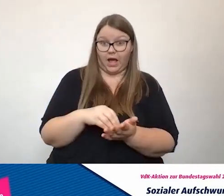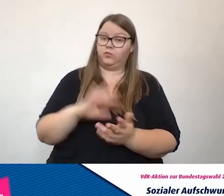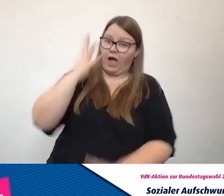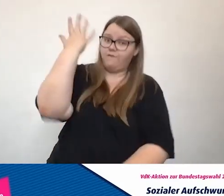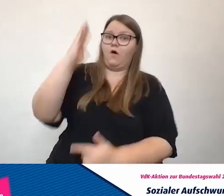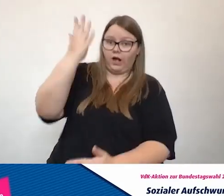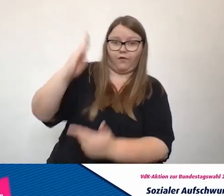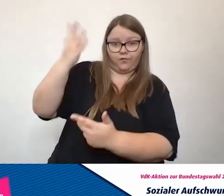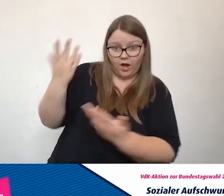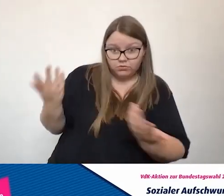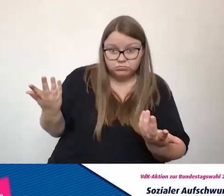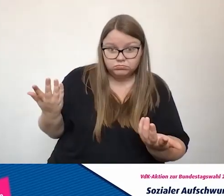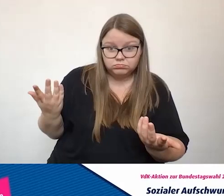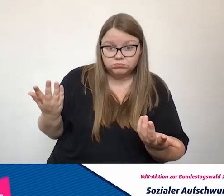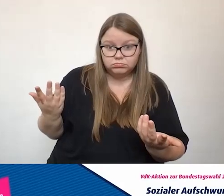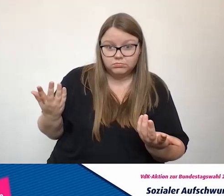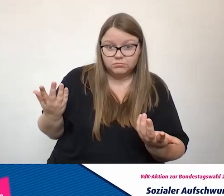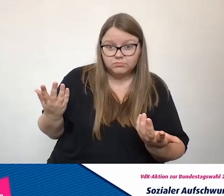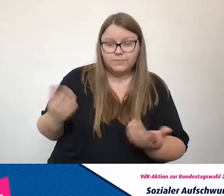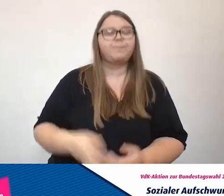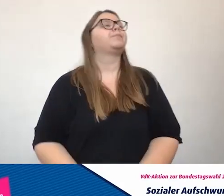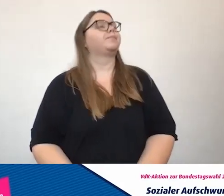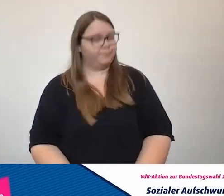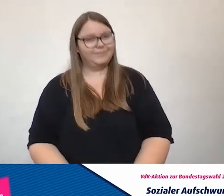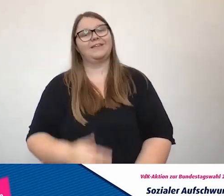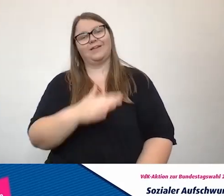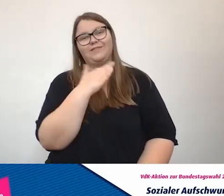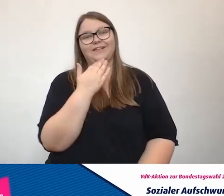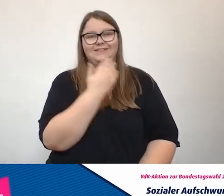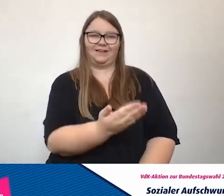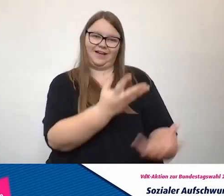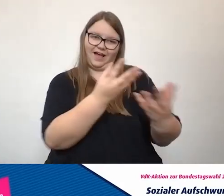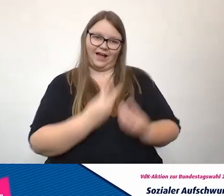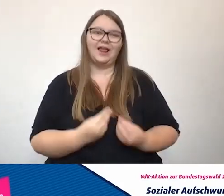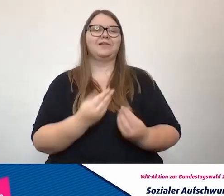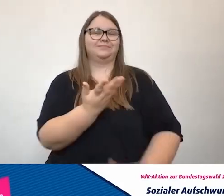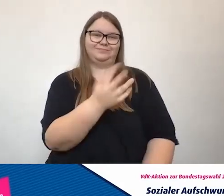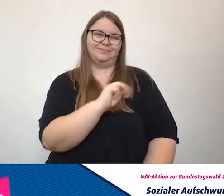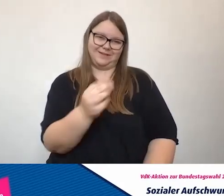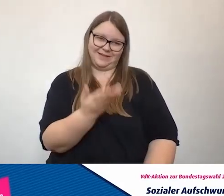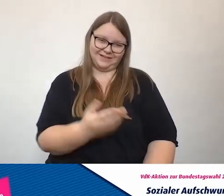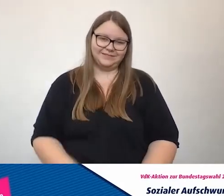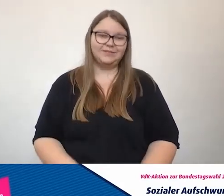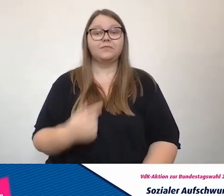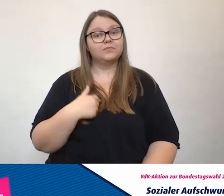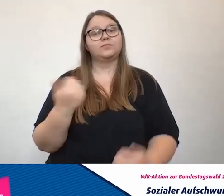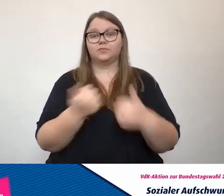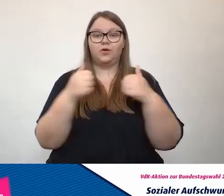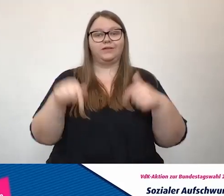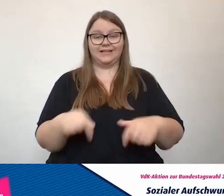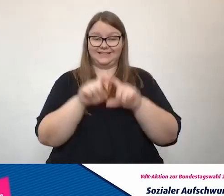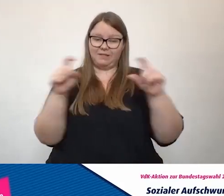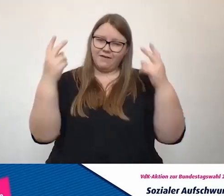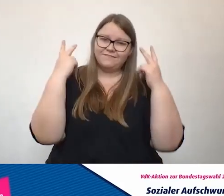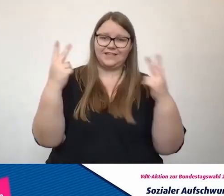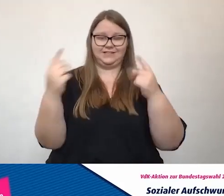als Einstieg so ein paar Takte zu sagen? Genau, also erstmal schönen Dank nochmal für die Einladung, Matthias. Ich finde es klasse, dass wir über dieses wichtige Thema diskutieren.